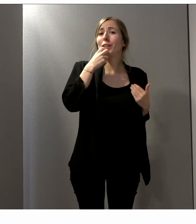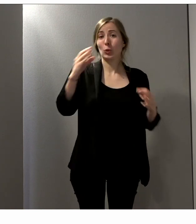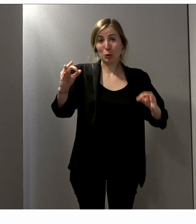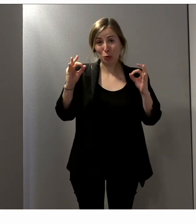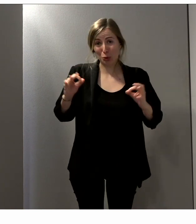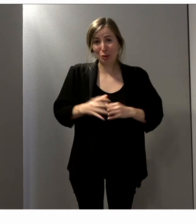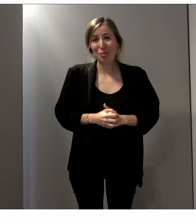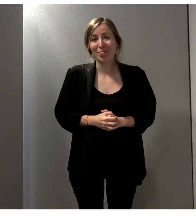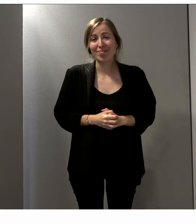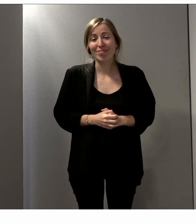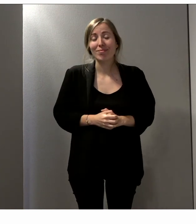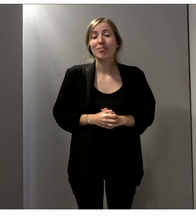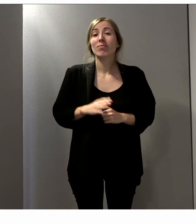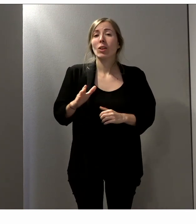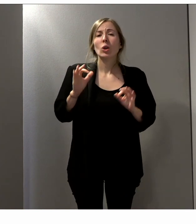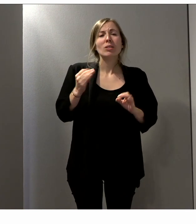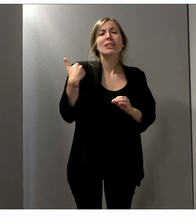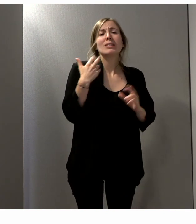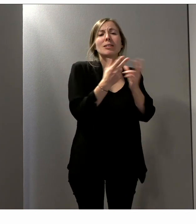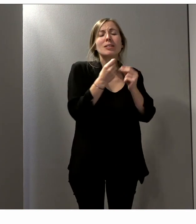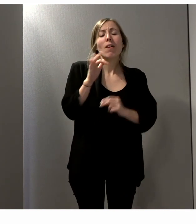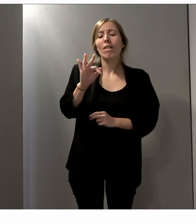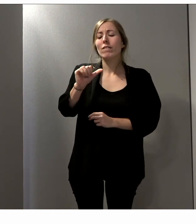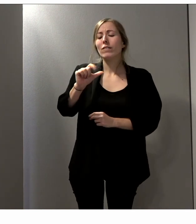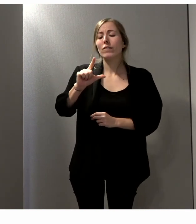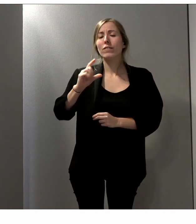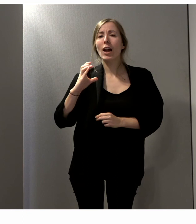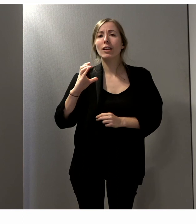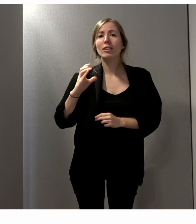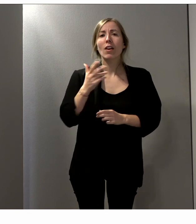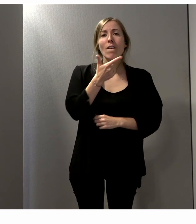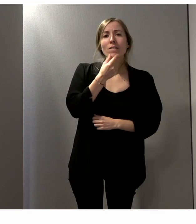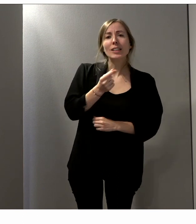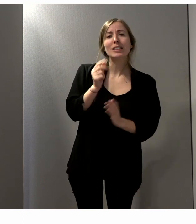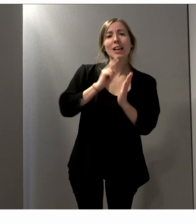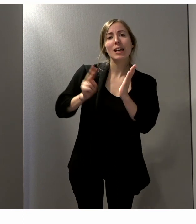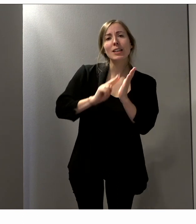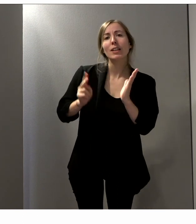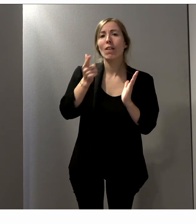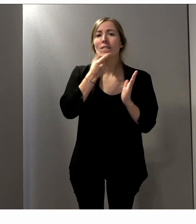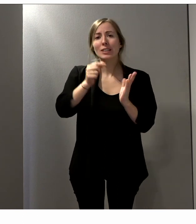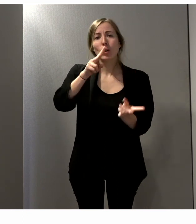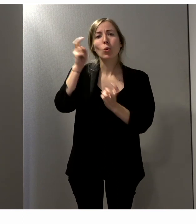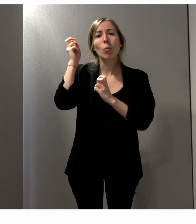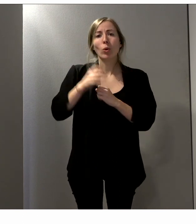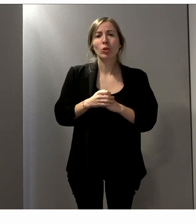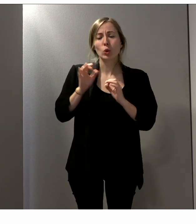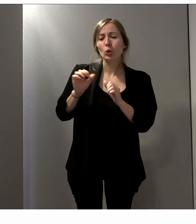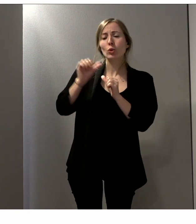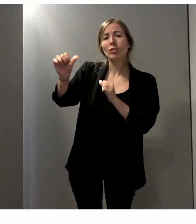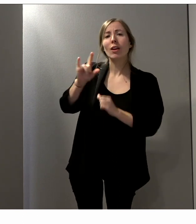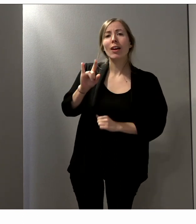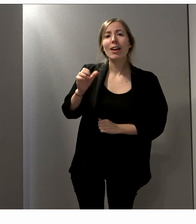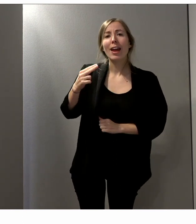Dans ce rappel, on a mentionné le FALC, le Facile à lire et à comprendre. Et j'aimerais maintenant me tourner vers Hélène Portal qui est avec nous à distance.